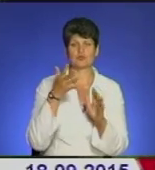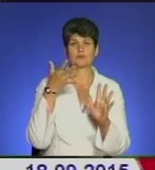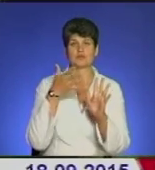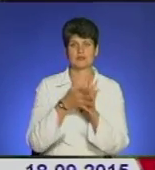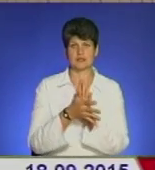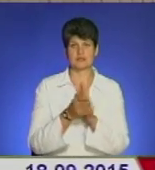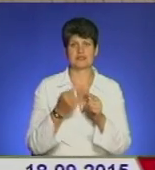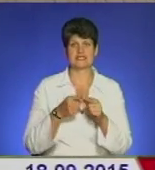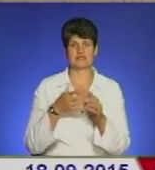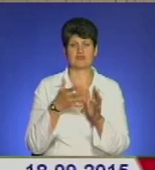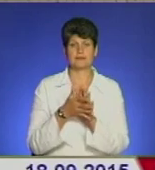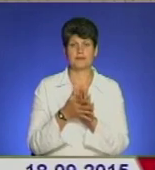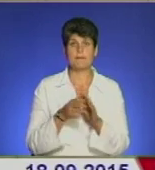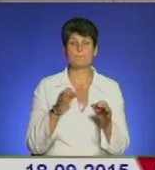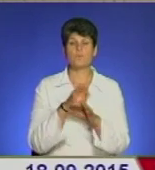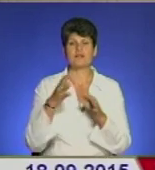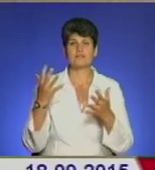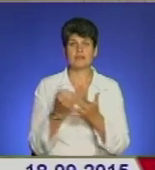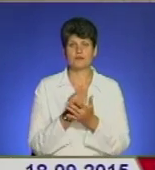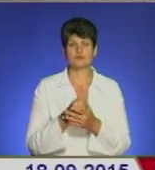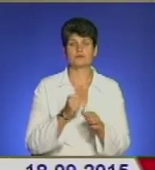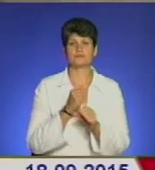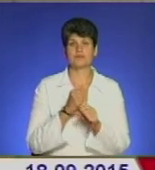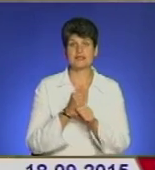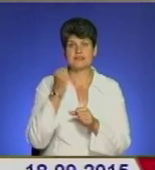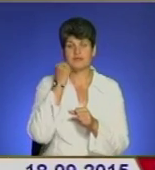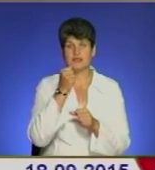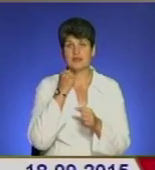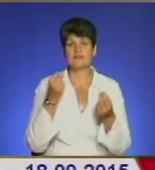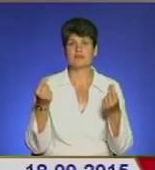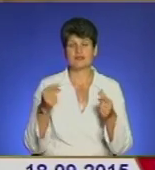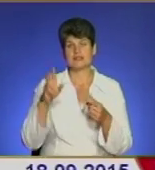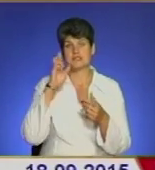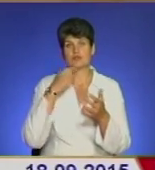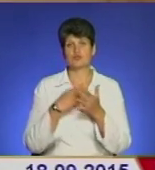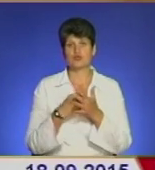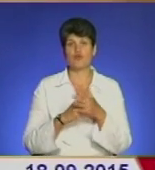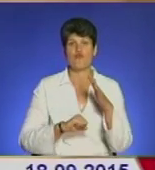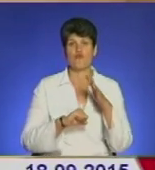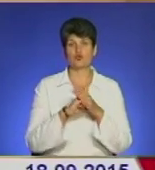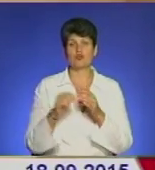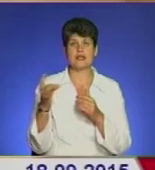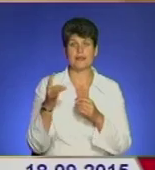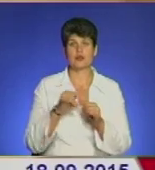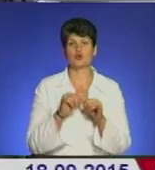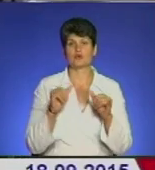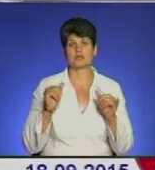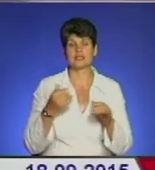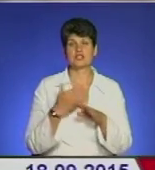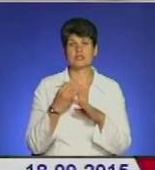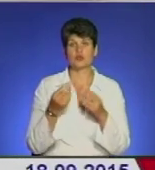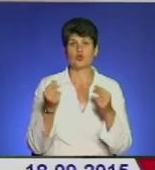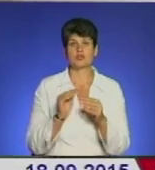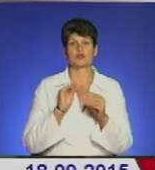витрати. Проєкт вдалося втілити завдяки фінансуванню зержбюджету Фонду регіонального розвитку. Частину коштів додала